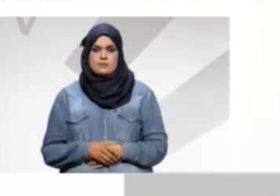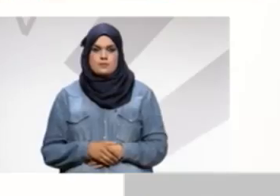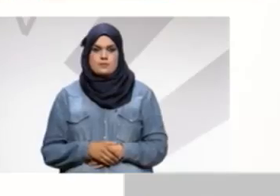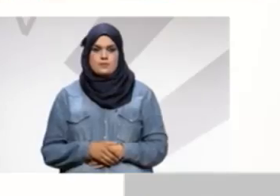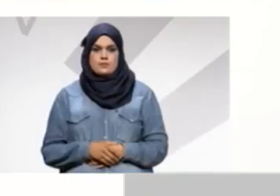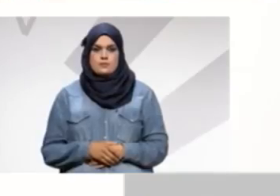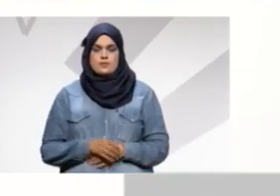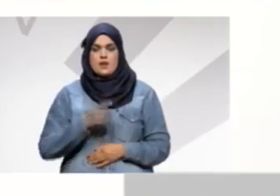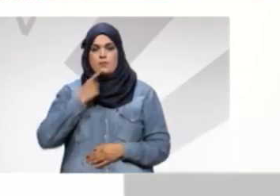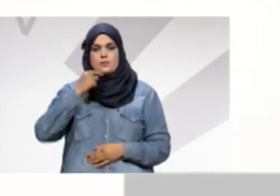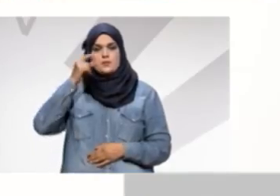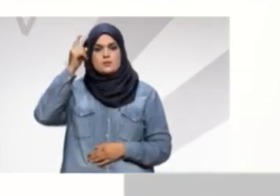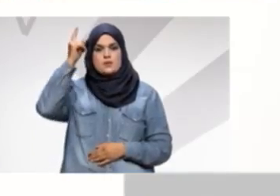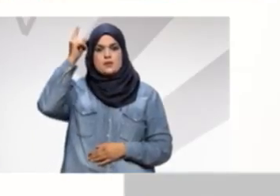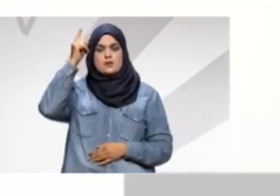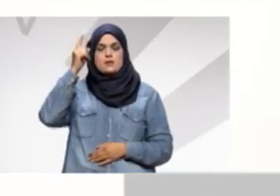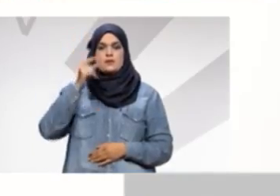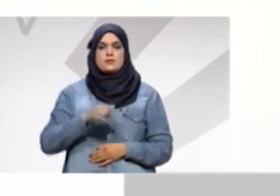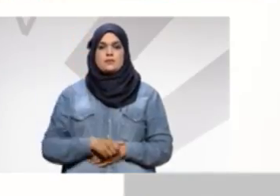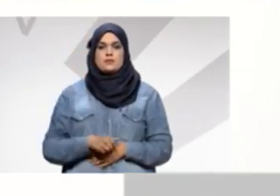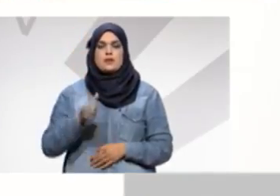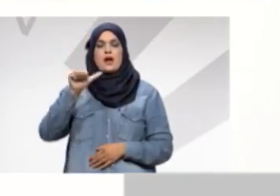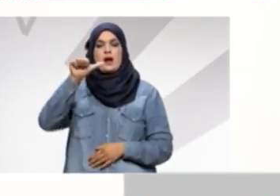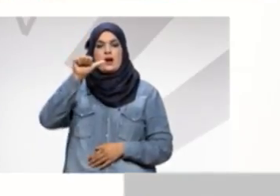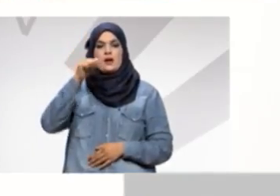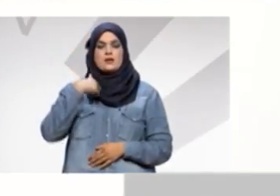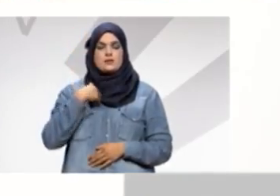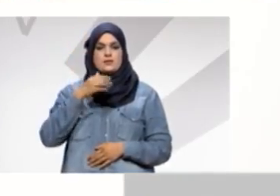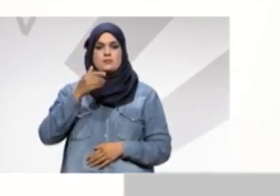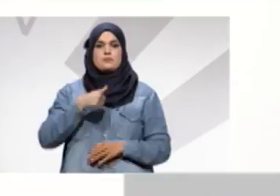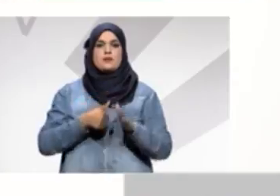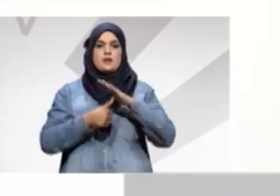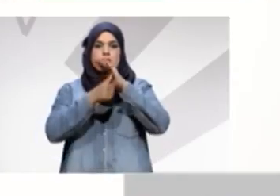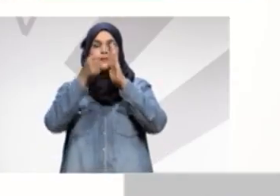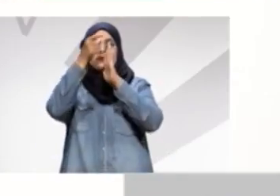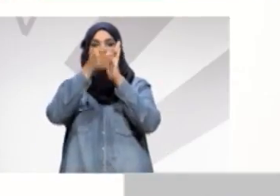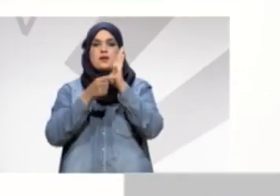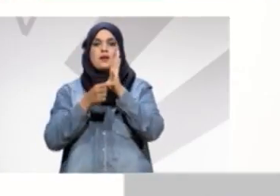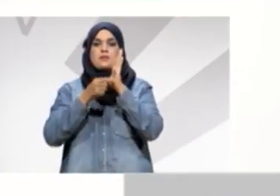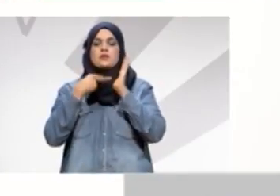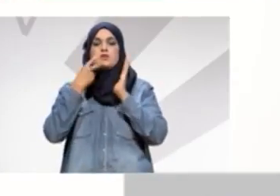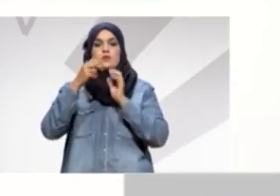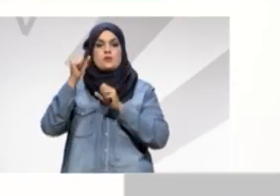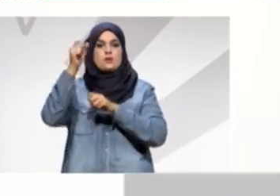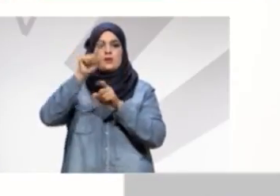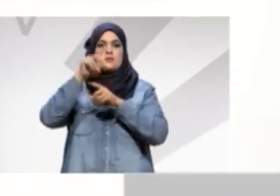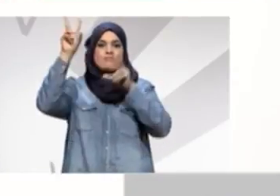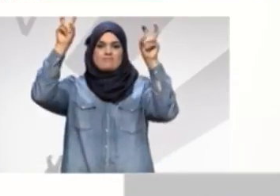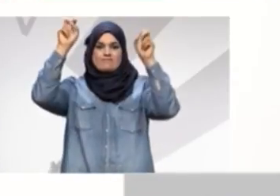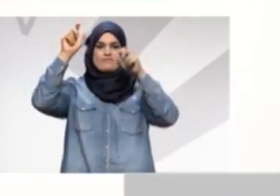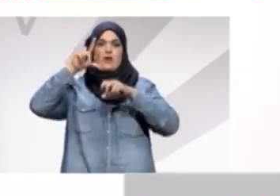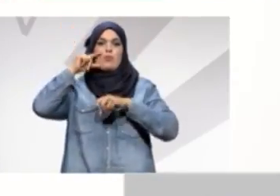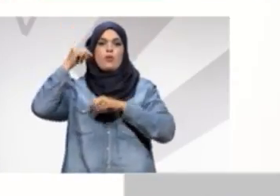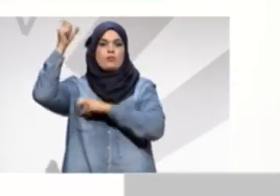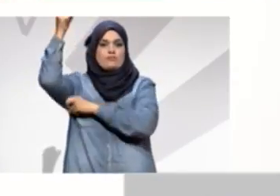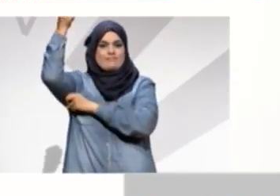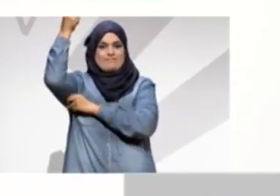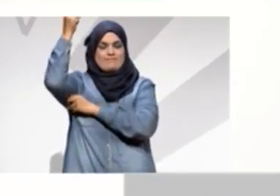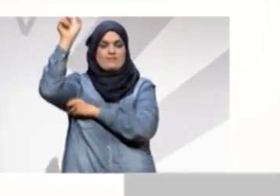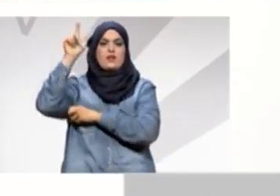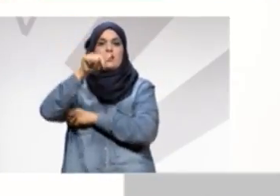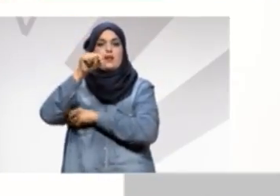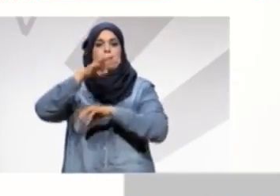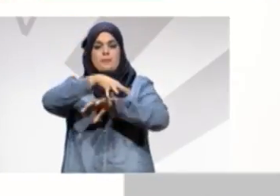بسم الله الرحمن الرحيم عادل حمودة رئيس قائمة صوتكم أمانة عن ولاية مننوبة يا